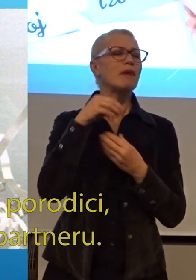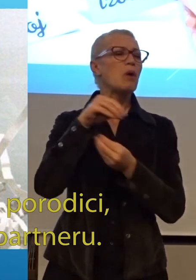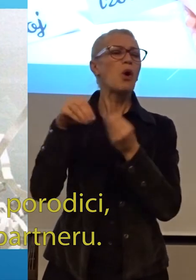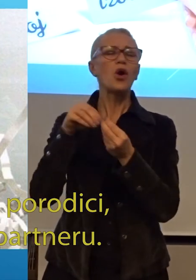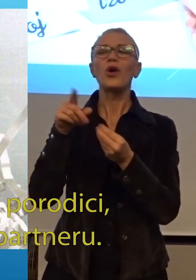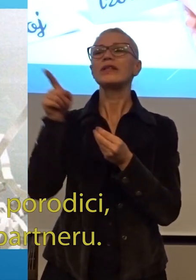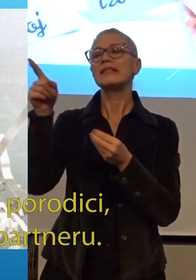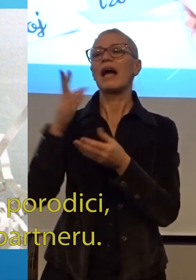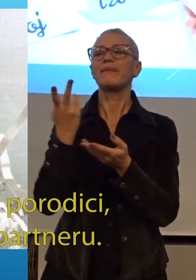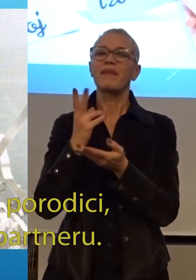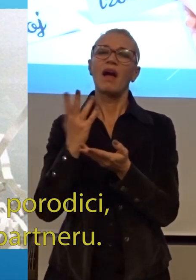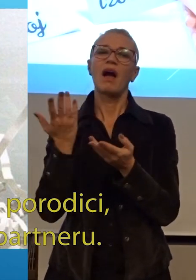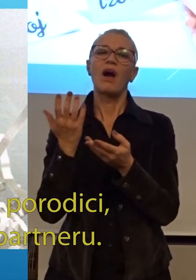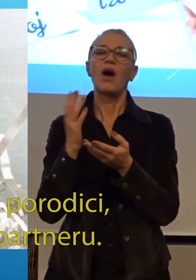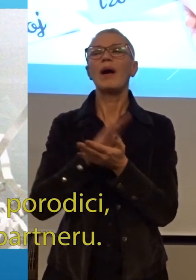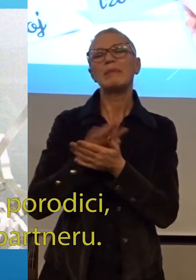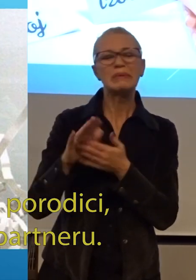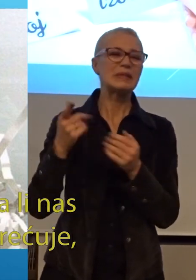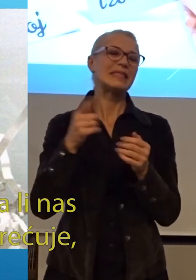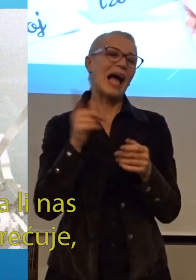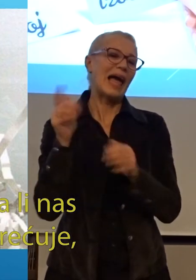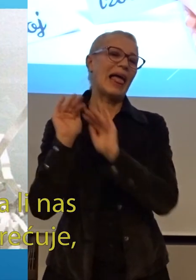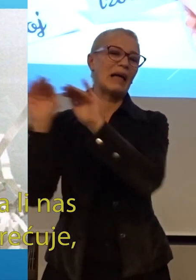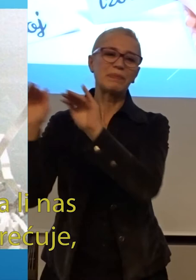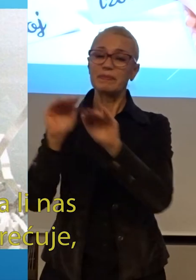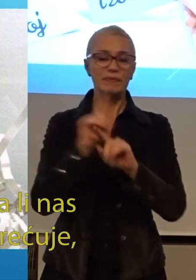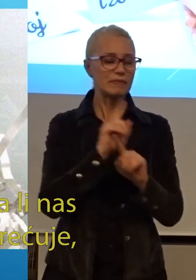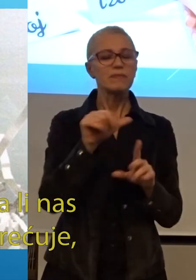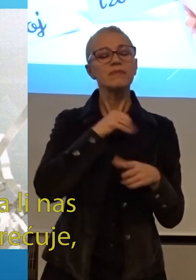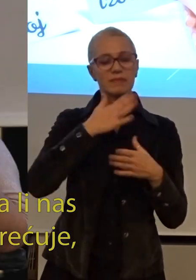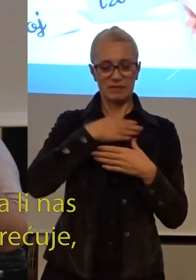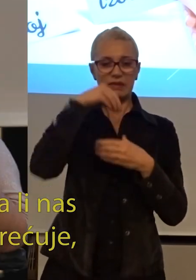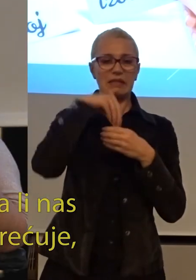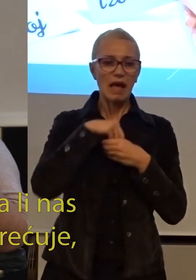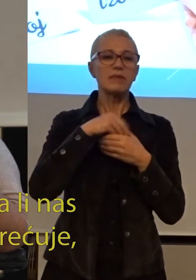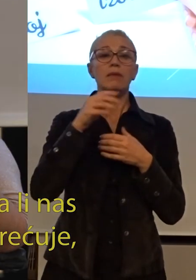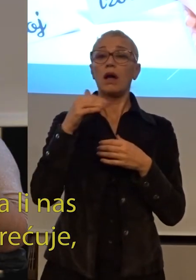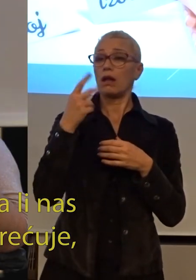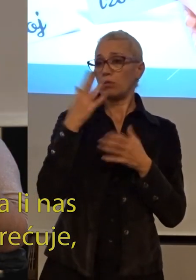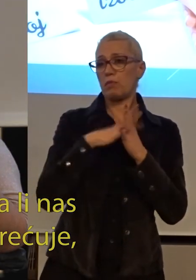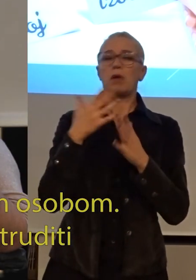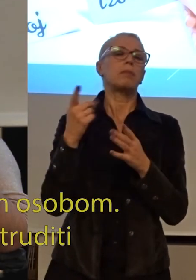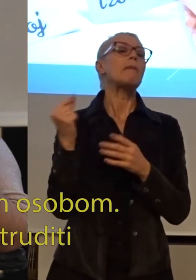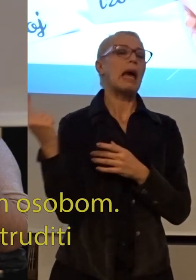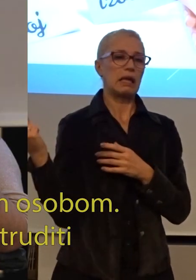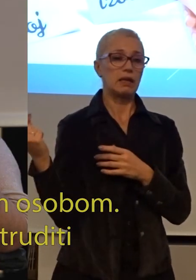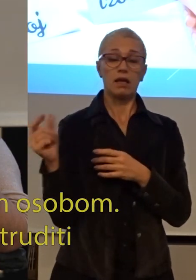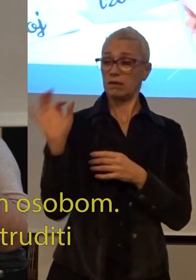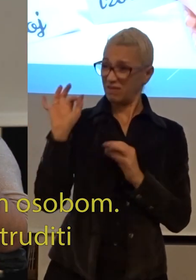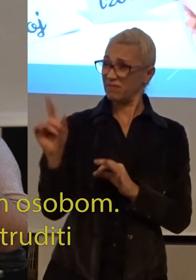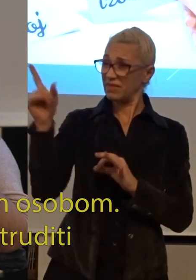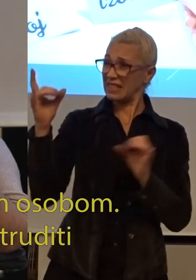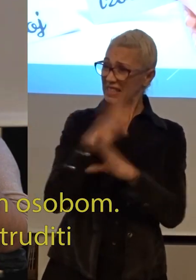porodici, ni prijateljima, čak i tom partneru, nego da gledamo da li nas ta osoba stvarno usrećuje. Da li smo mi